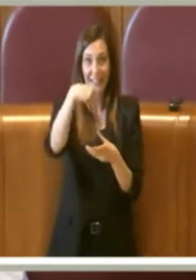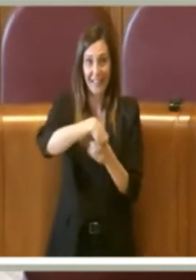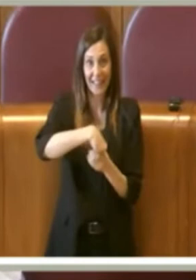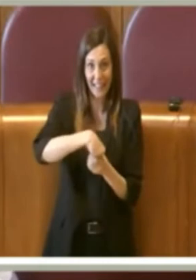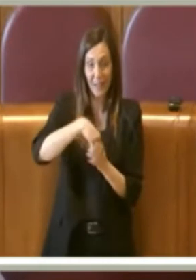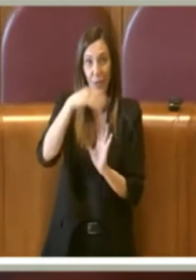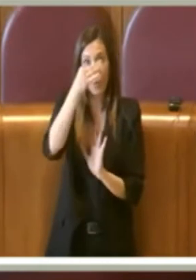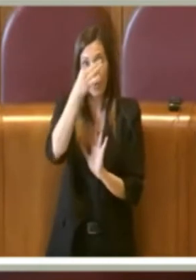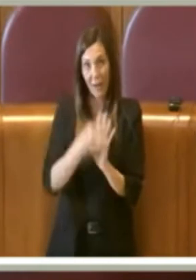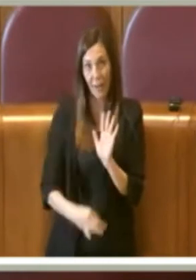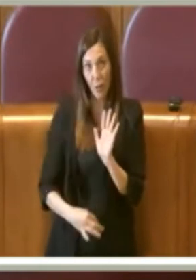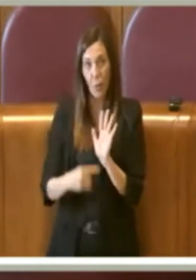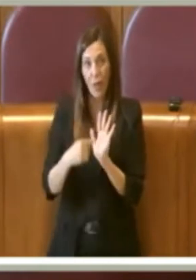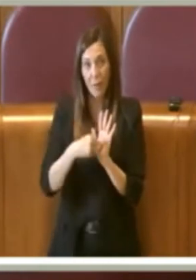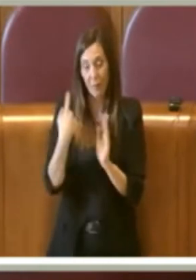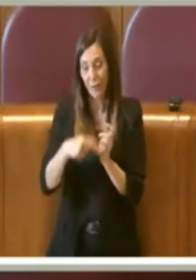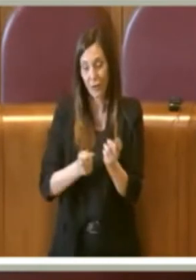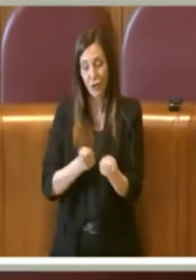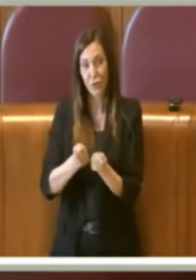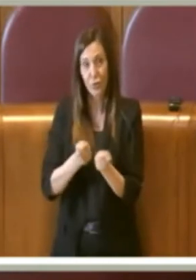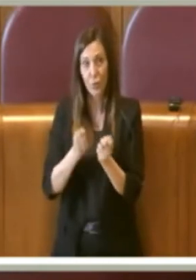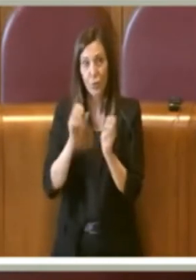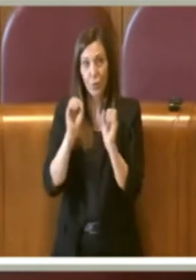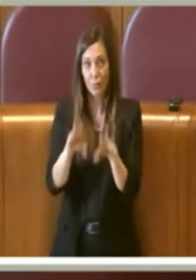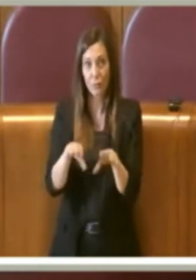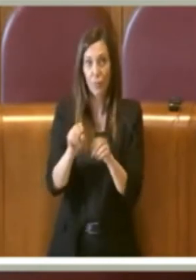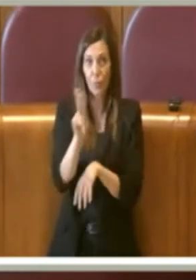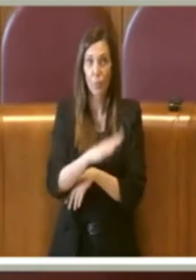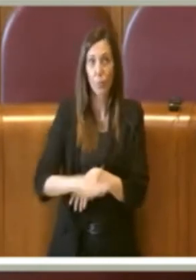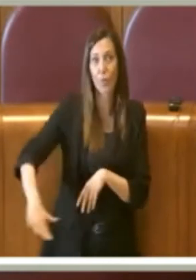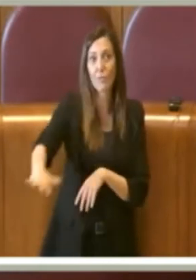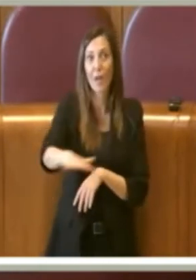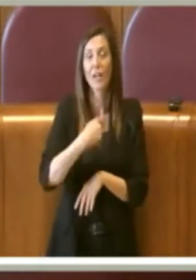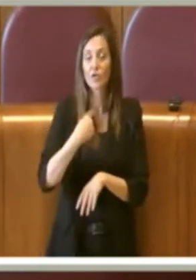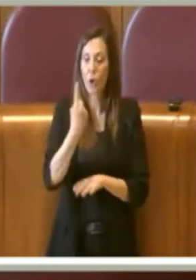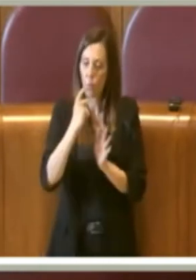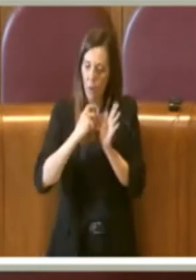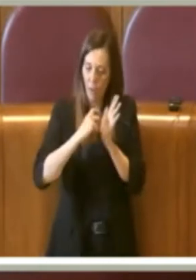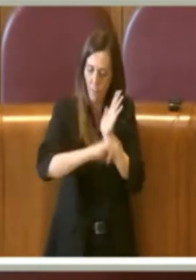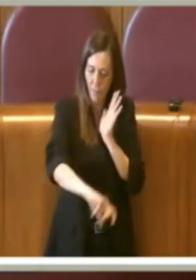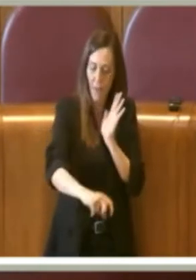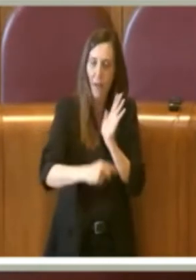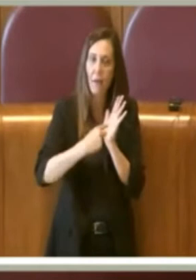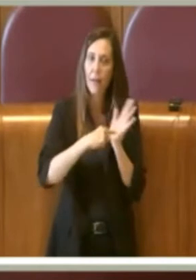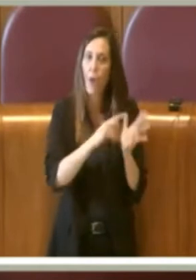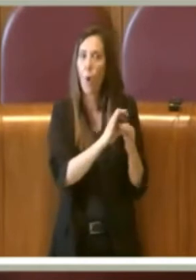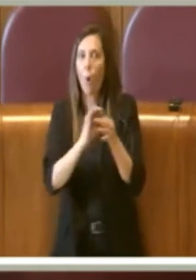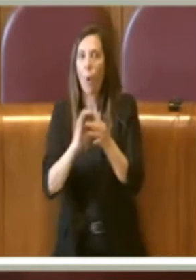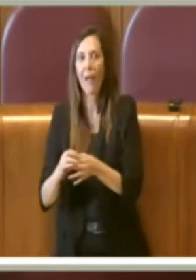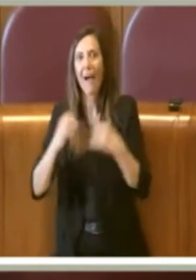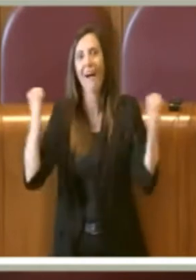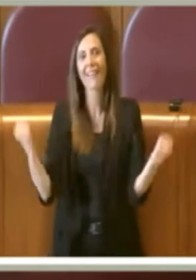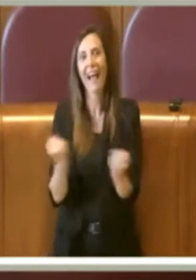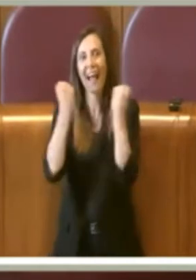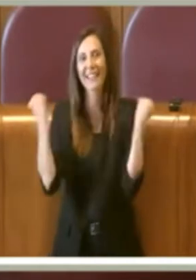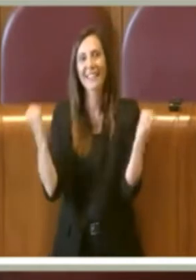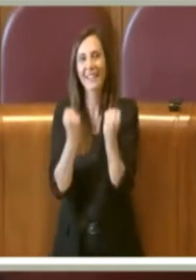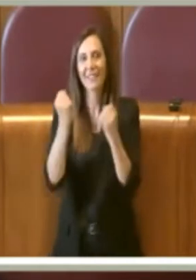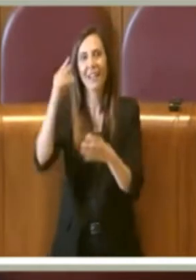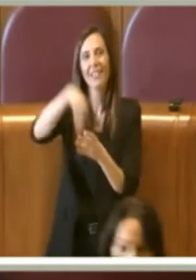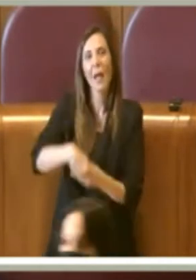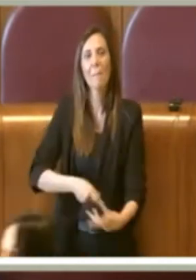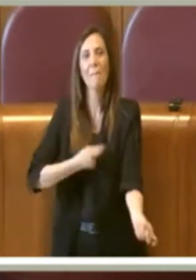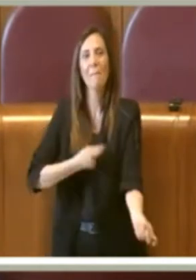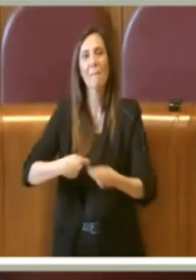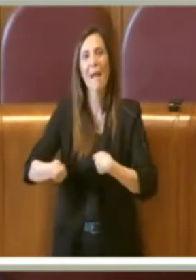regolamento sulla gestione dei rifiuti urbani vi è una parte importante anche sull'attività sulla gestione dei rifiuti all'interno dei mercati